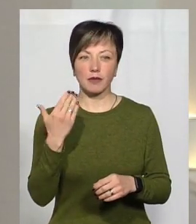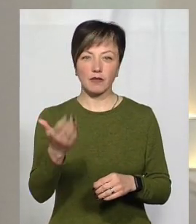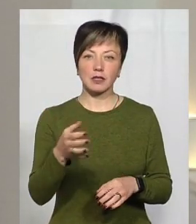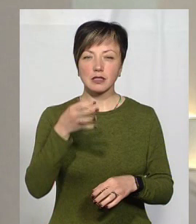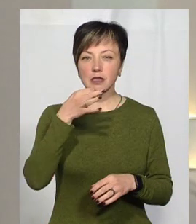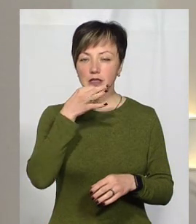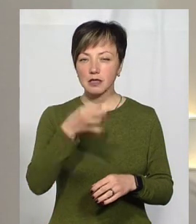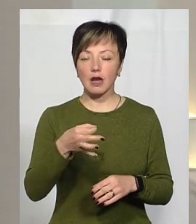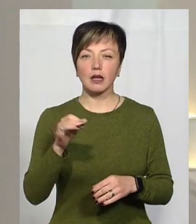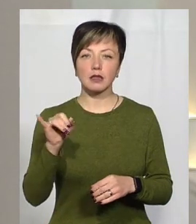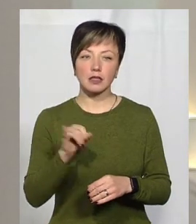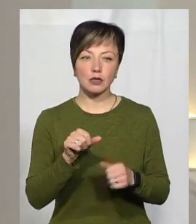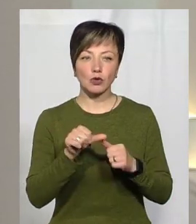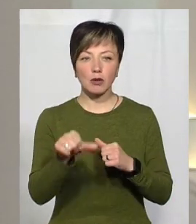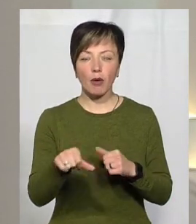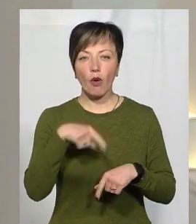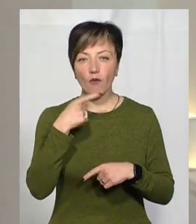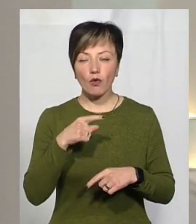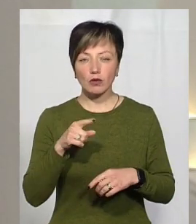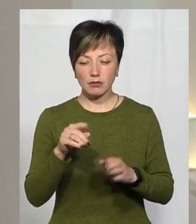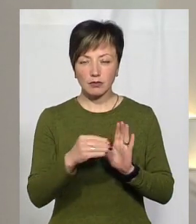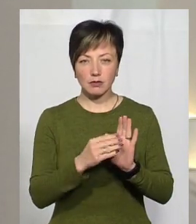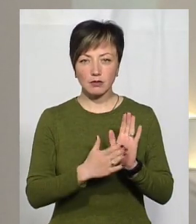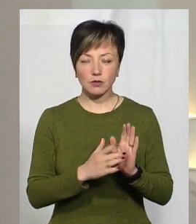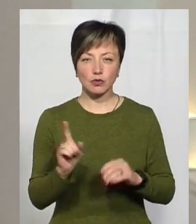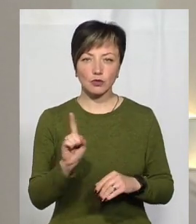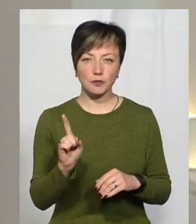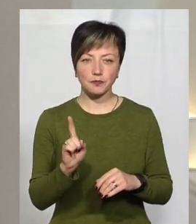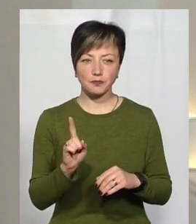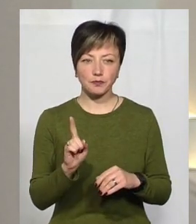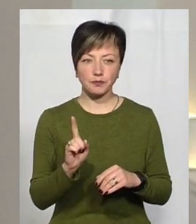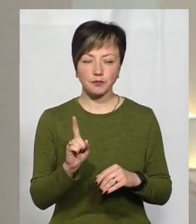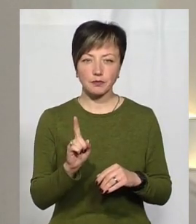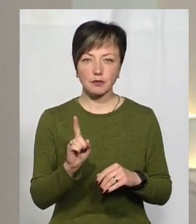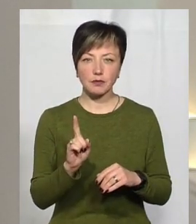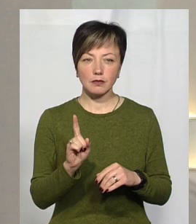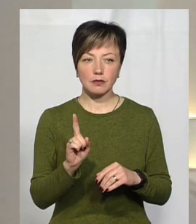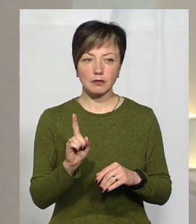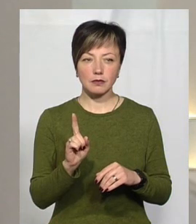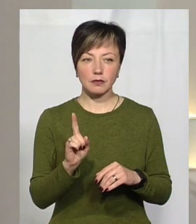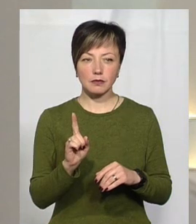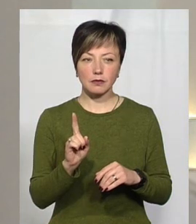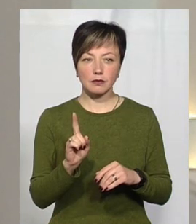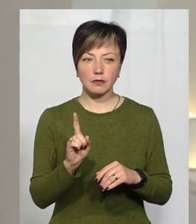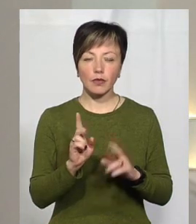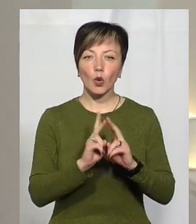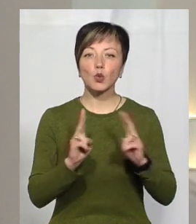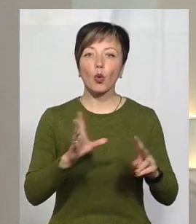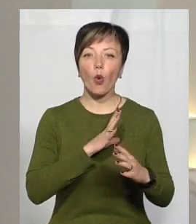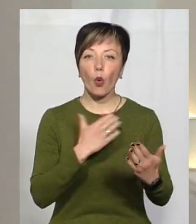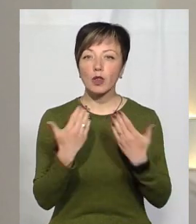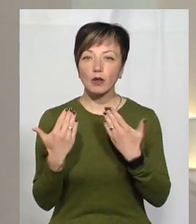про яке ви вже згадали. І, зокрема, там говориться про те, що контактним особам, тим, хто